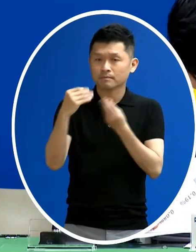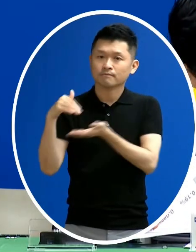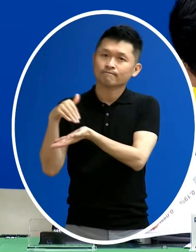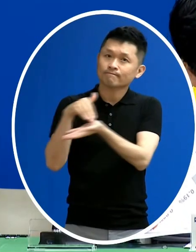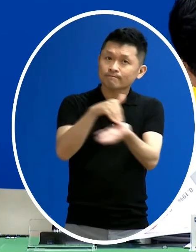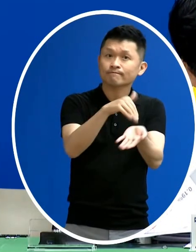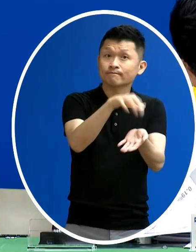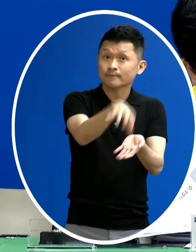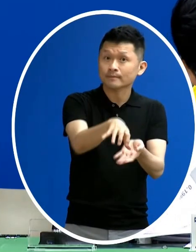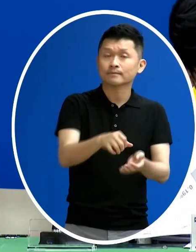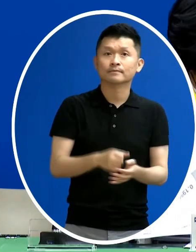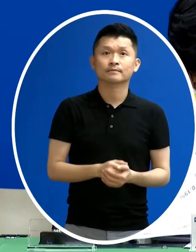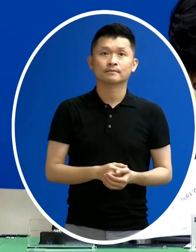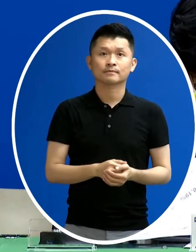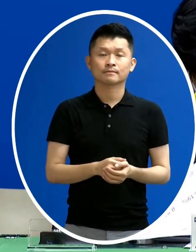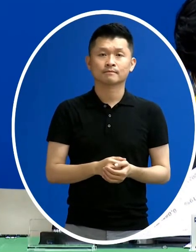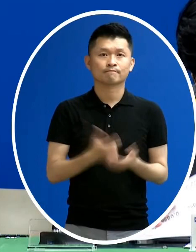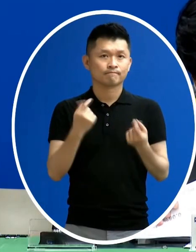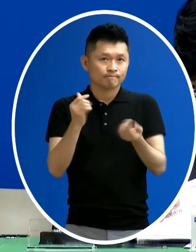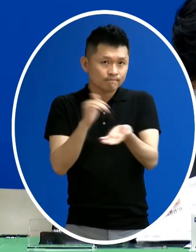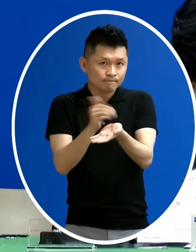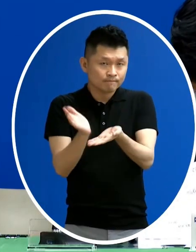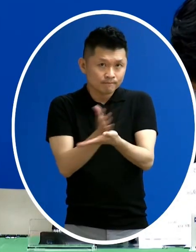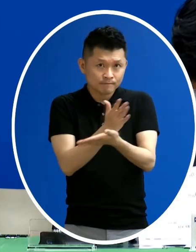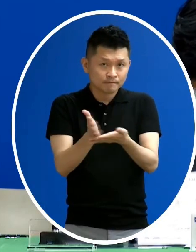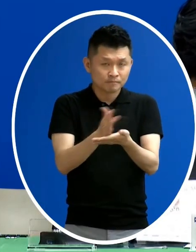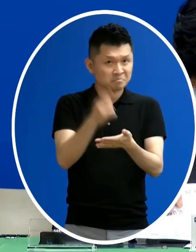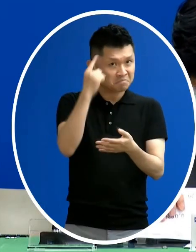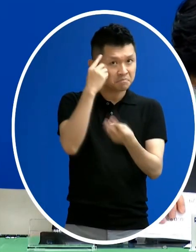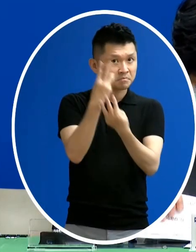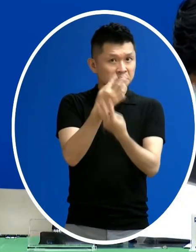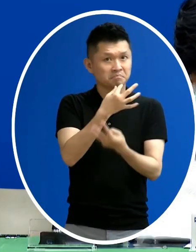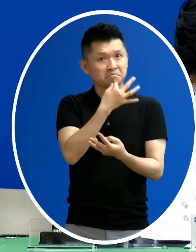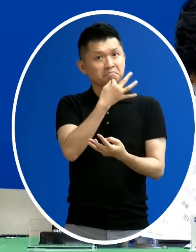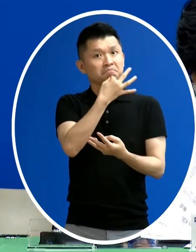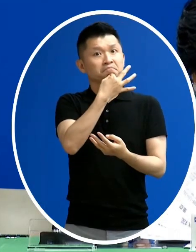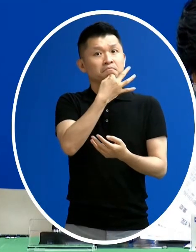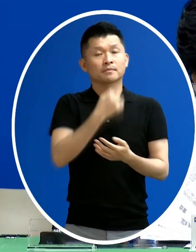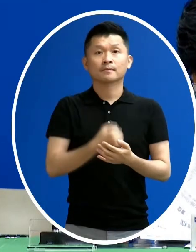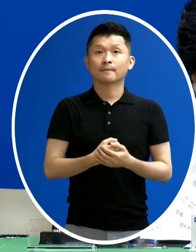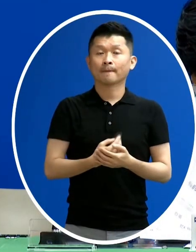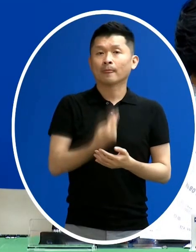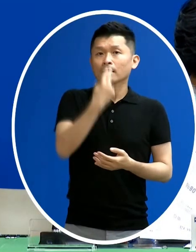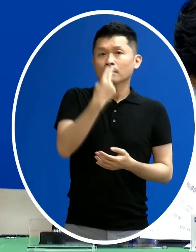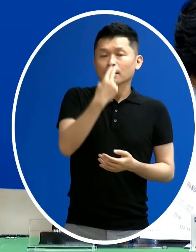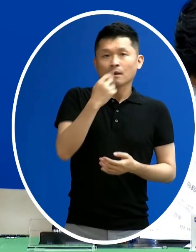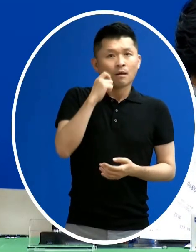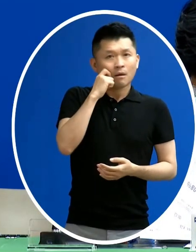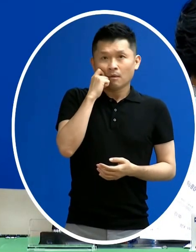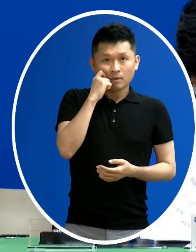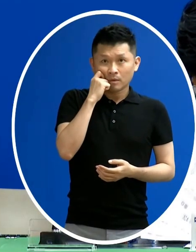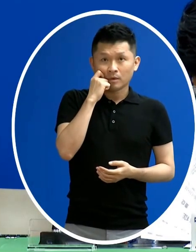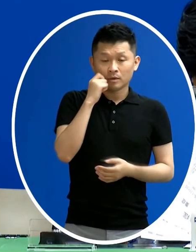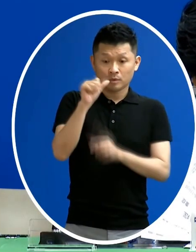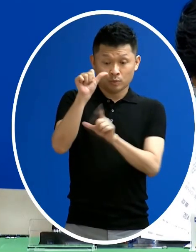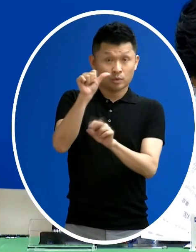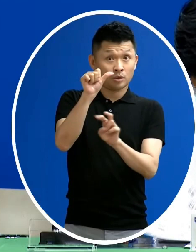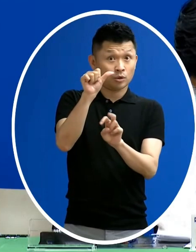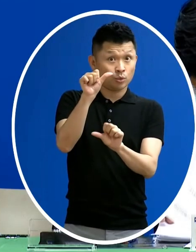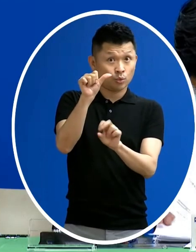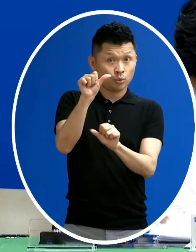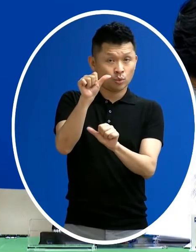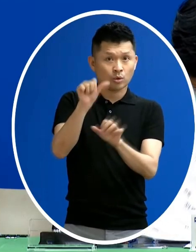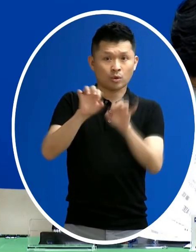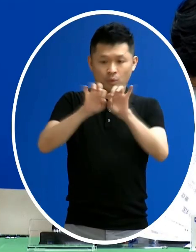院去當時是有 也是診斷說是懷疑是腦炎所以 因為這個呼吸窘迫情形在5月25號